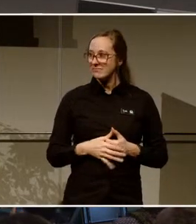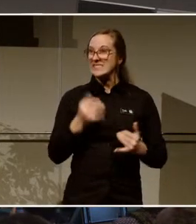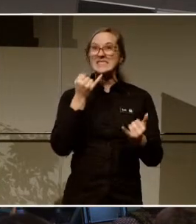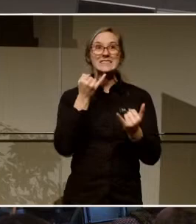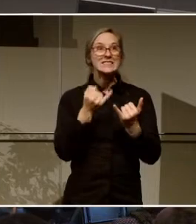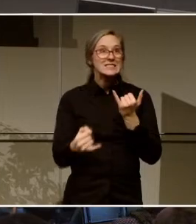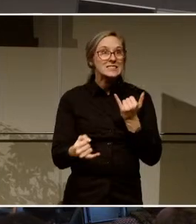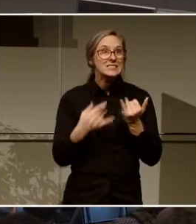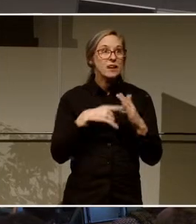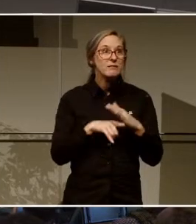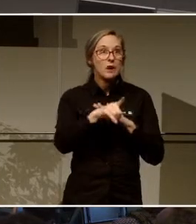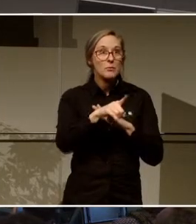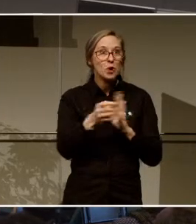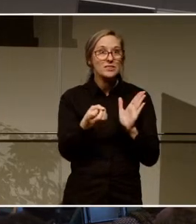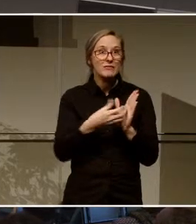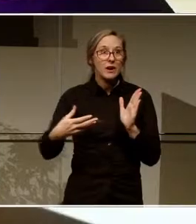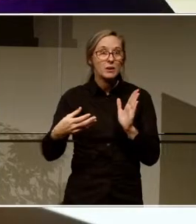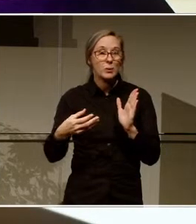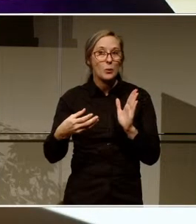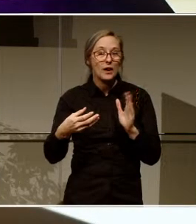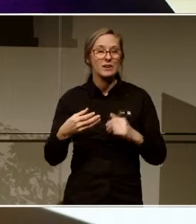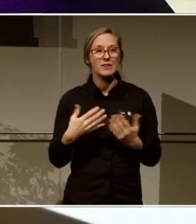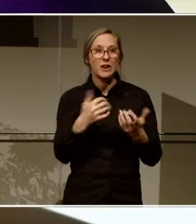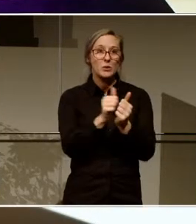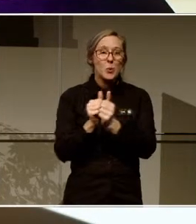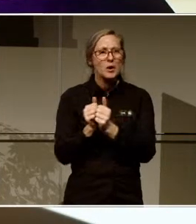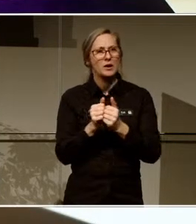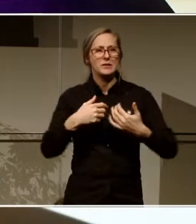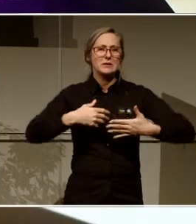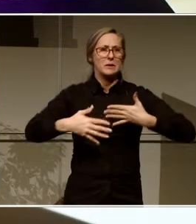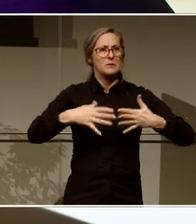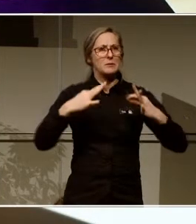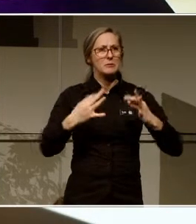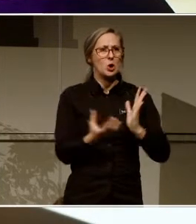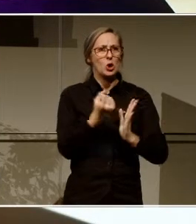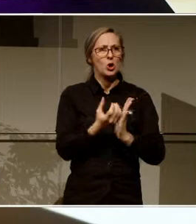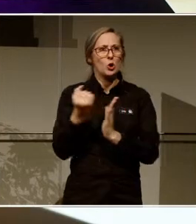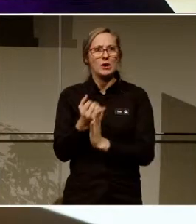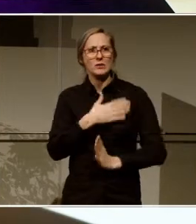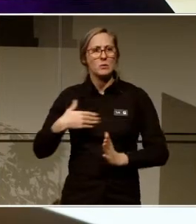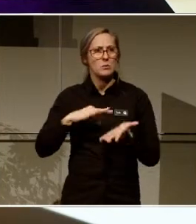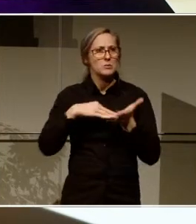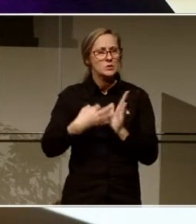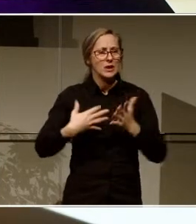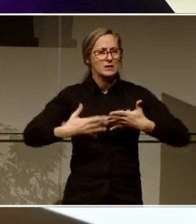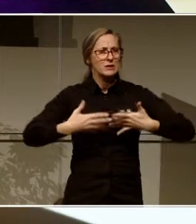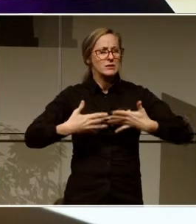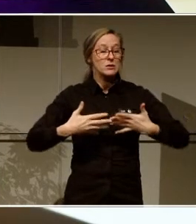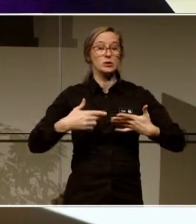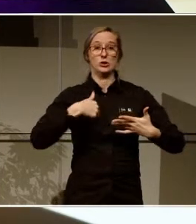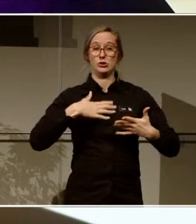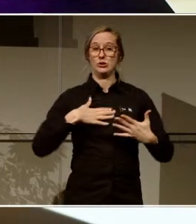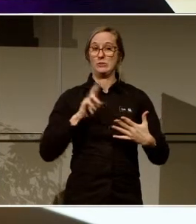Sista, några framgångsfaktorer. Vad är det som har gjort att vi har lyckats i vårt projekt? Och jag tycker att det är